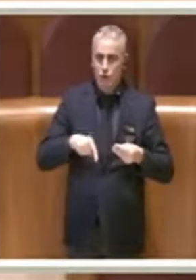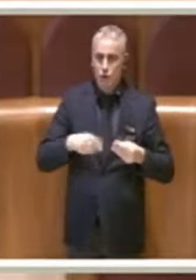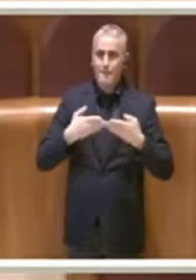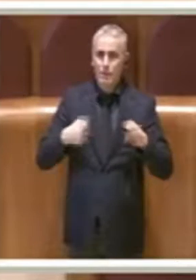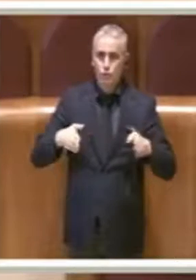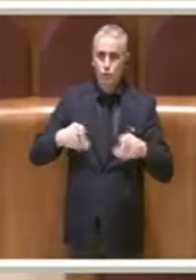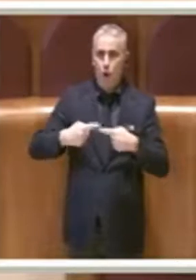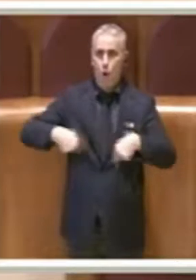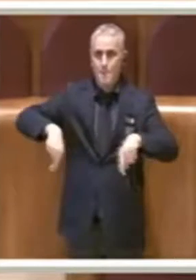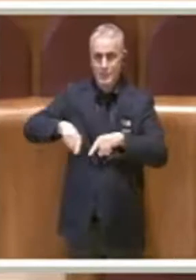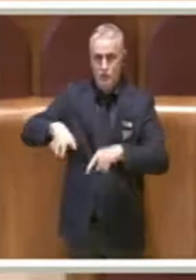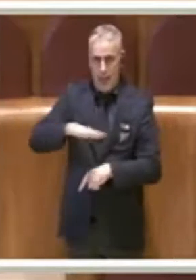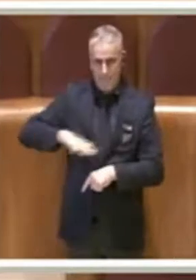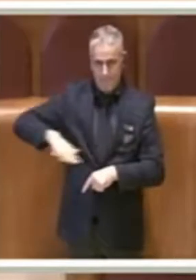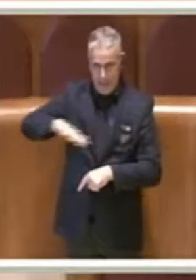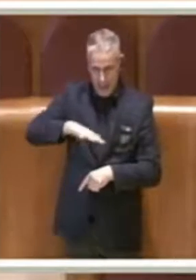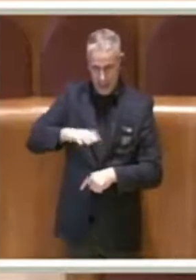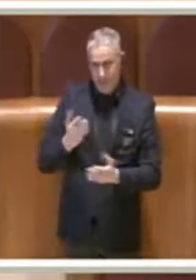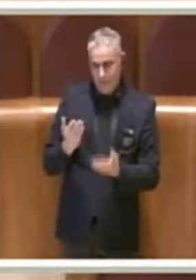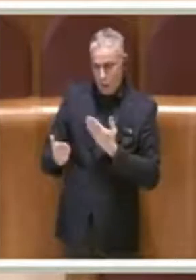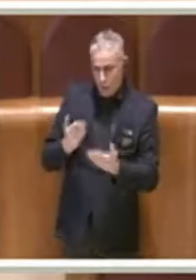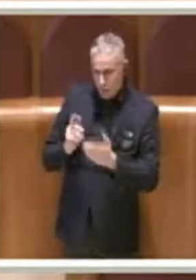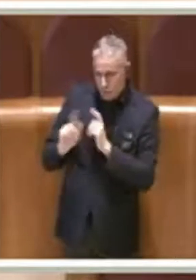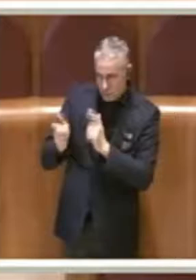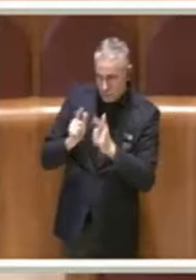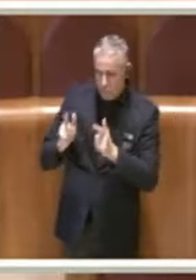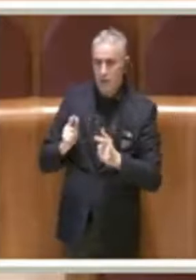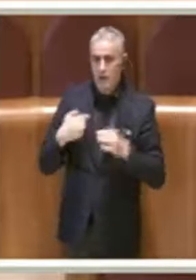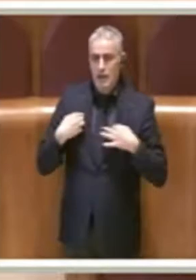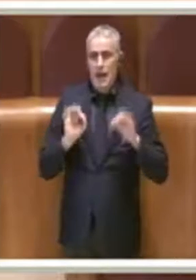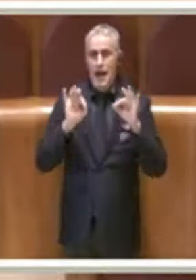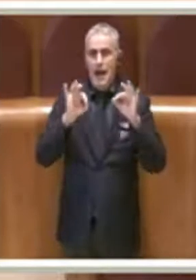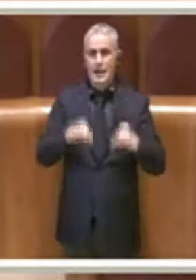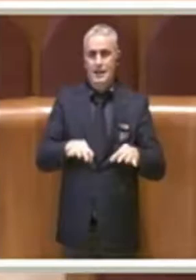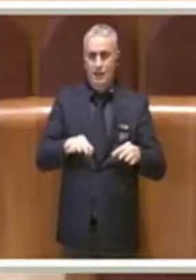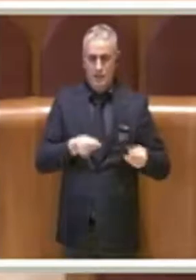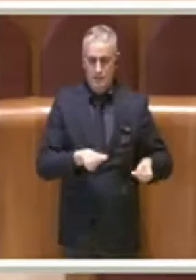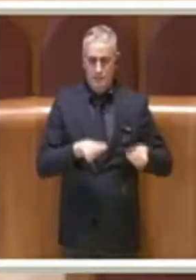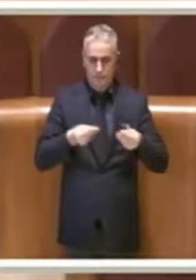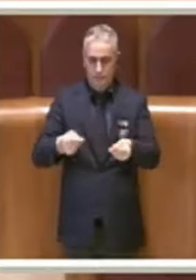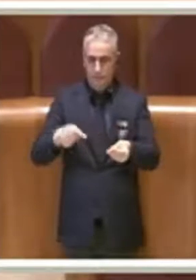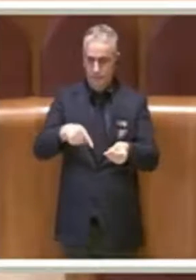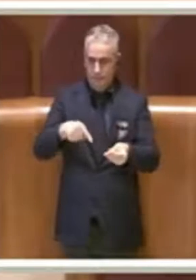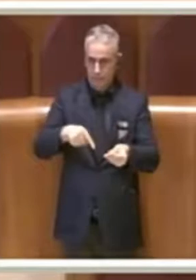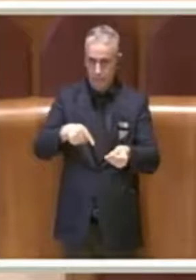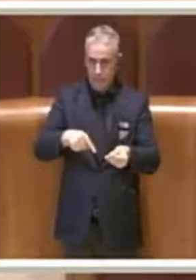Ambiente per poter fare queste valutazioni e siamo arrivati alla presentazione di un